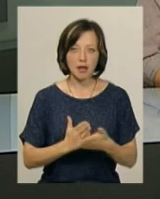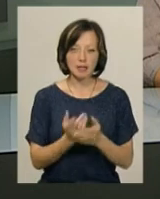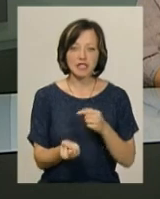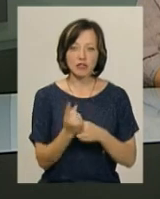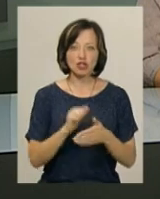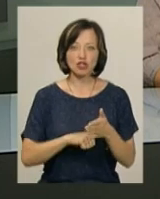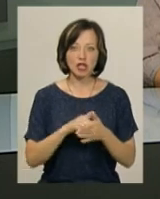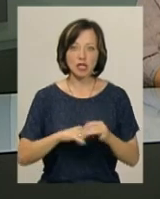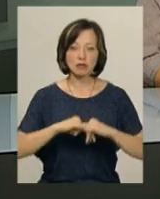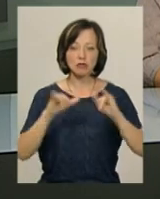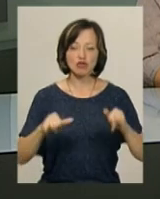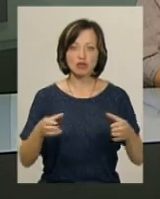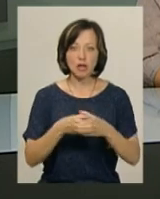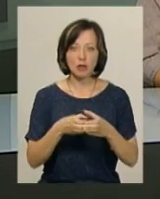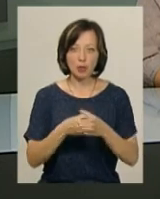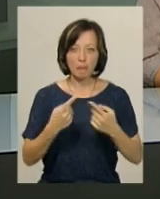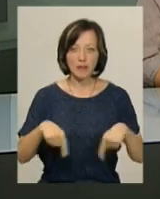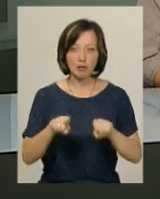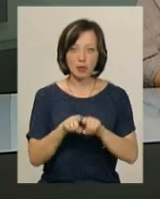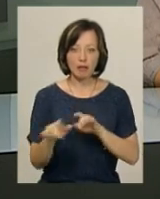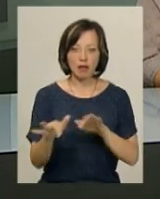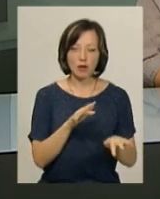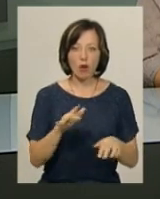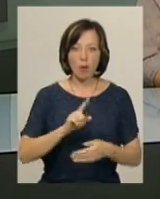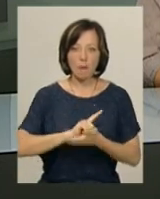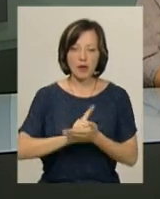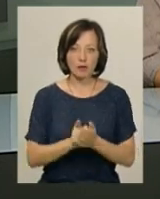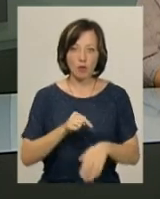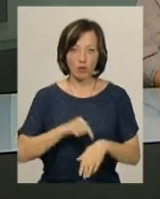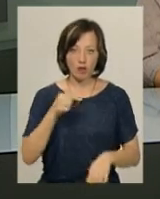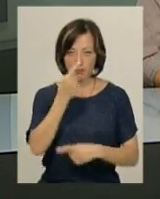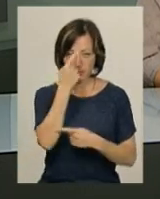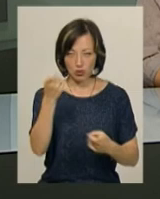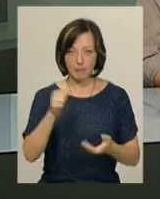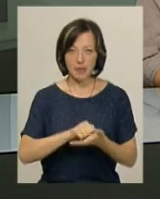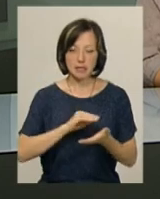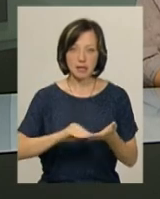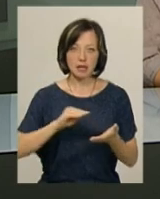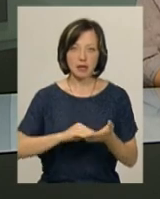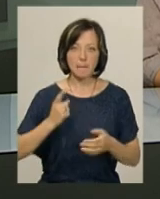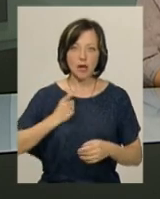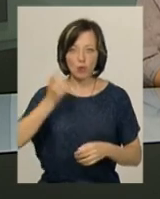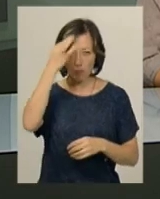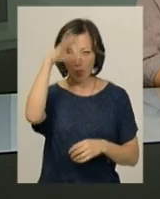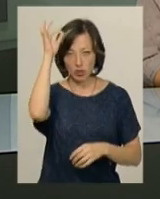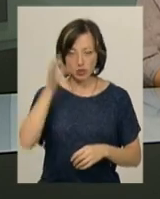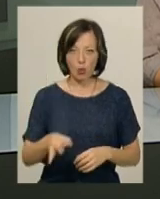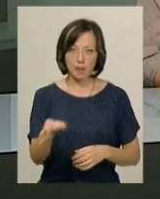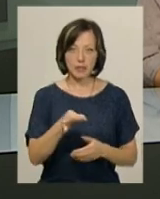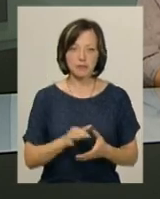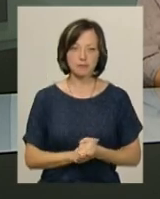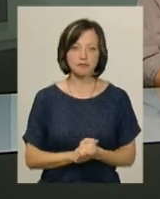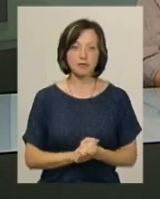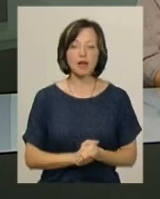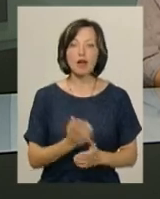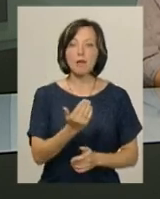'явилися через збільшення штату підрозділу тактико-оперативного реагування. Про це повідомив прес-секретар патрульної поліції області Роман Мартинюк.